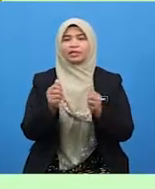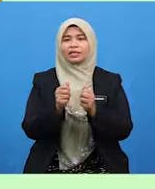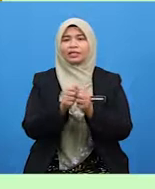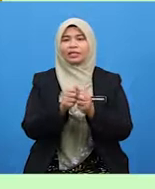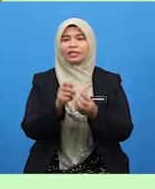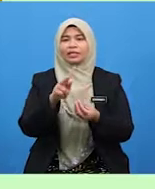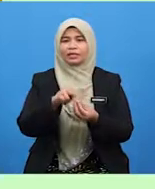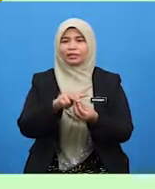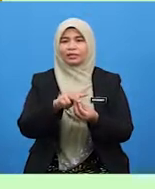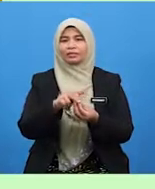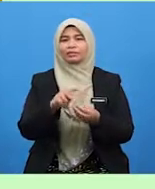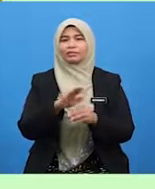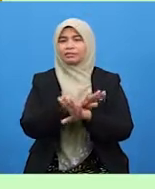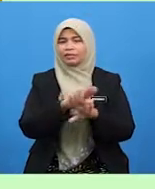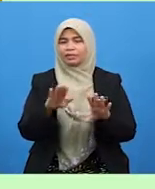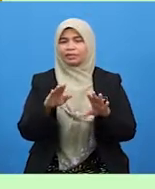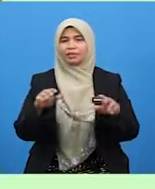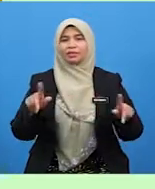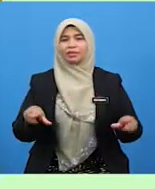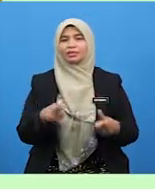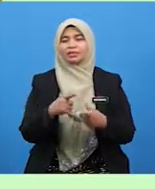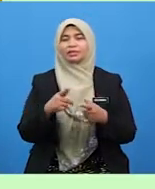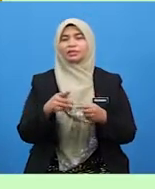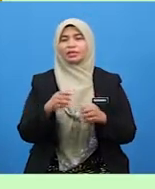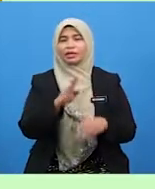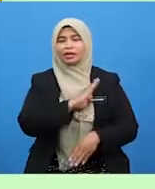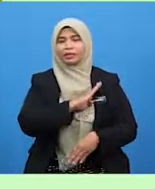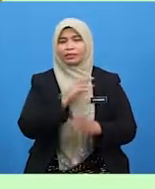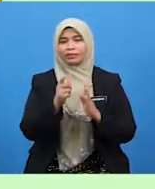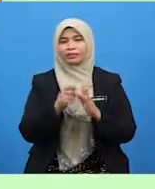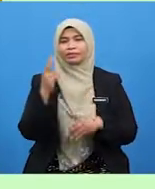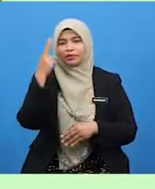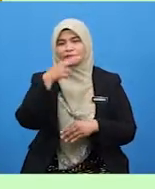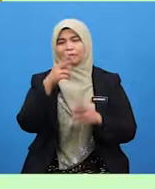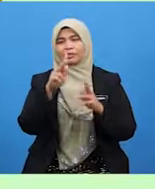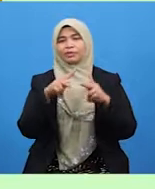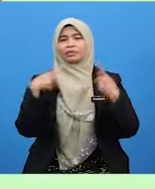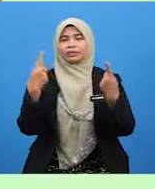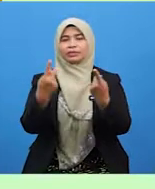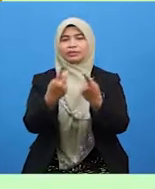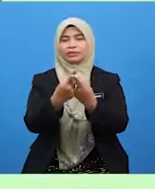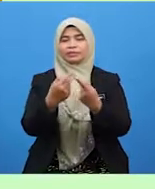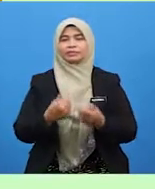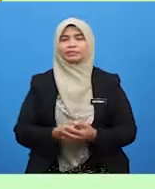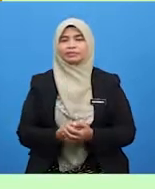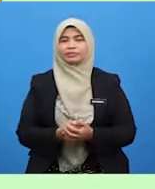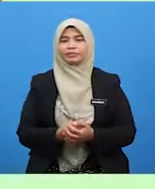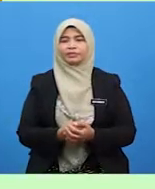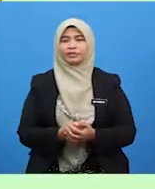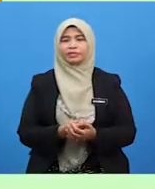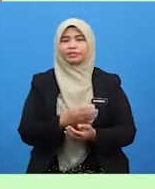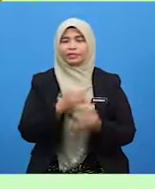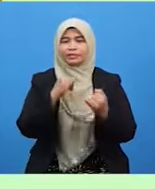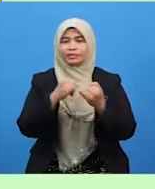Dengan akibat Akibat tidak melaksanakan Adab-adab terhadap keluarga Dan yang